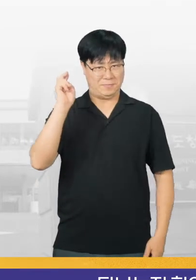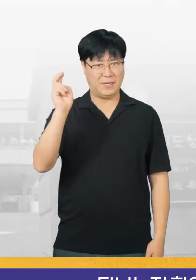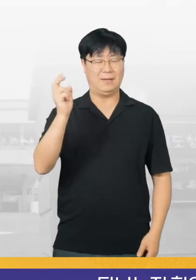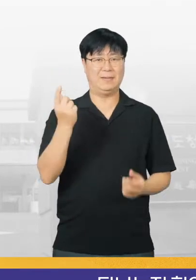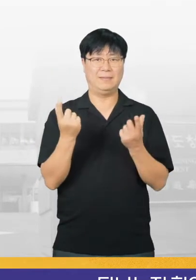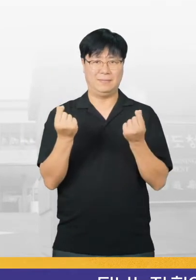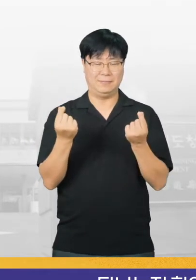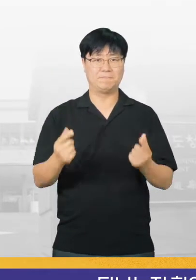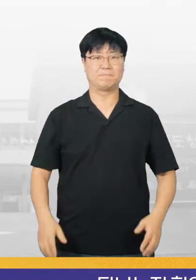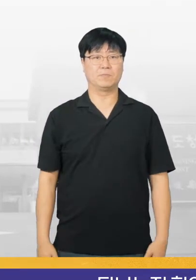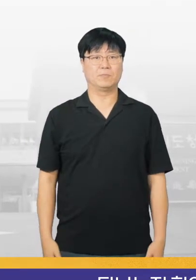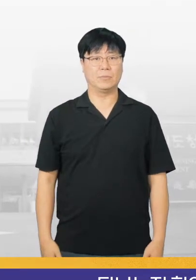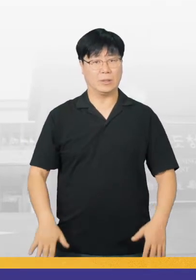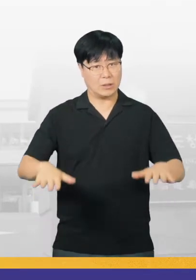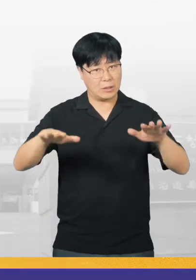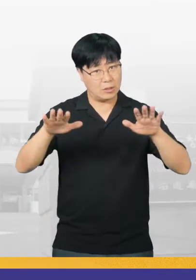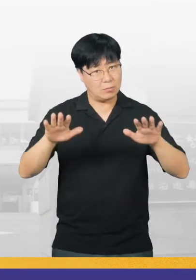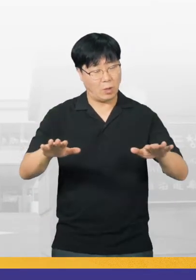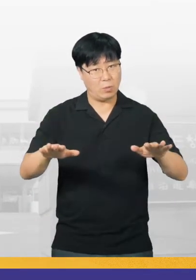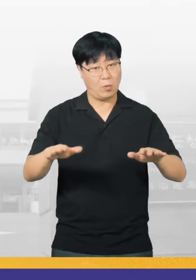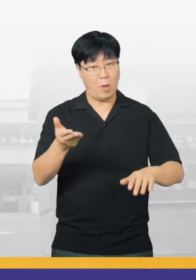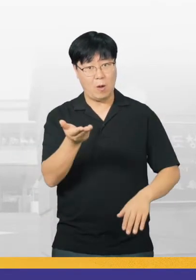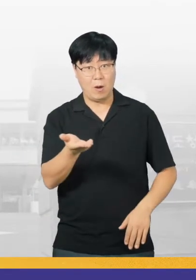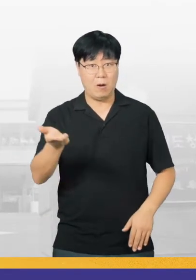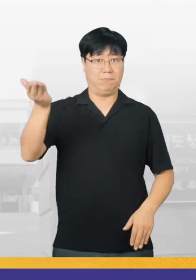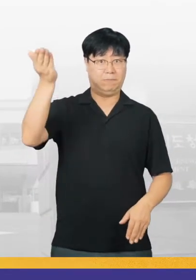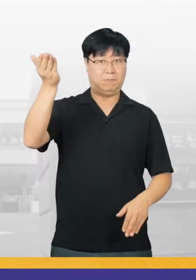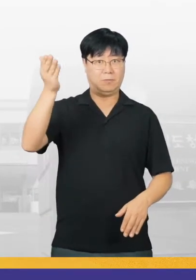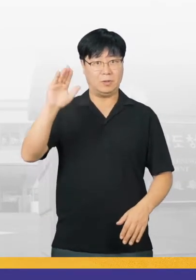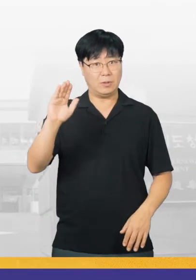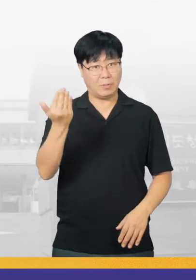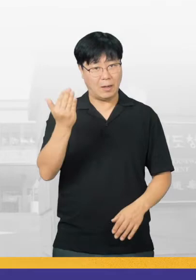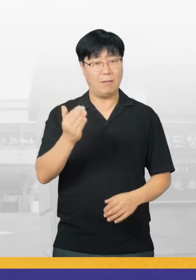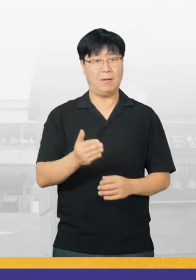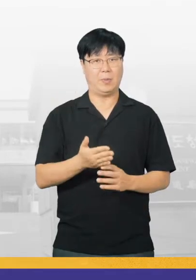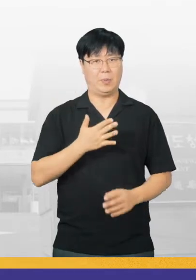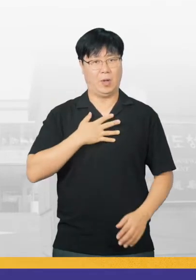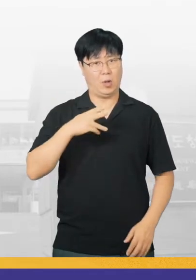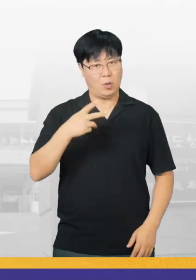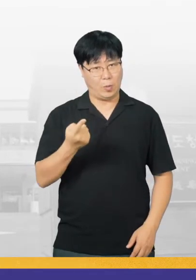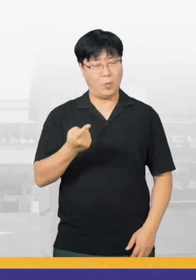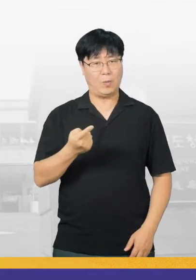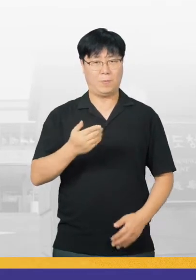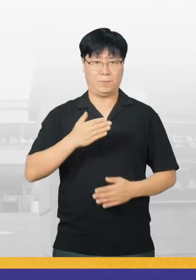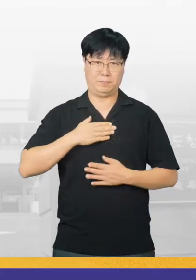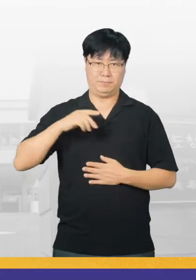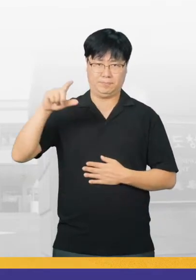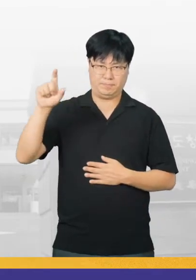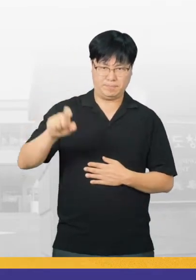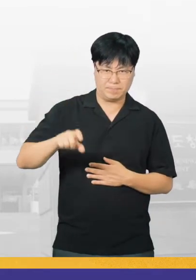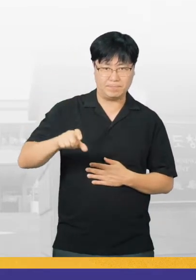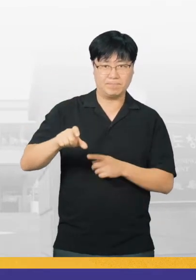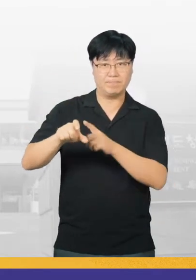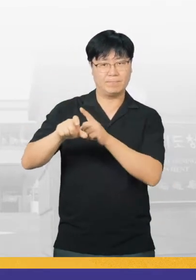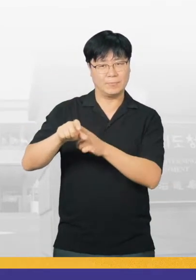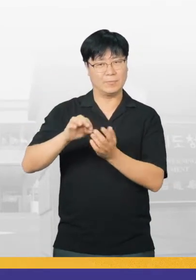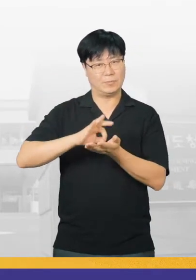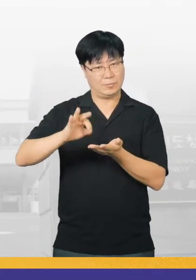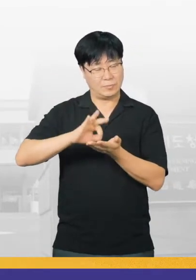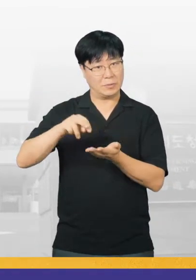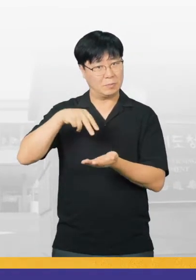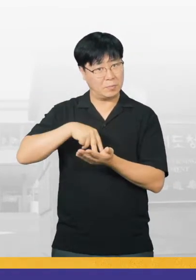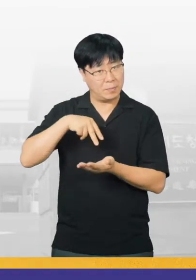생길 것 같습니다. 이번에 상향조정됨으로써 저도 탐나는전